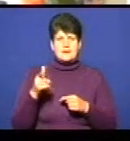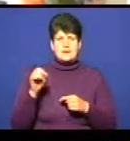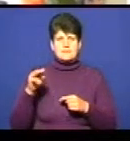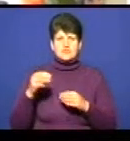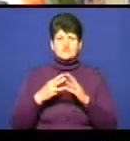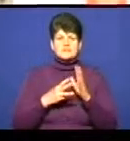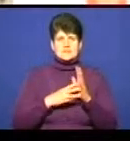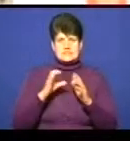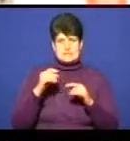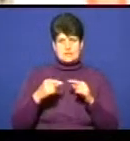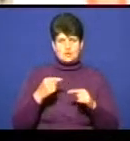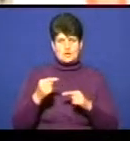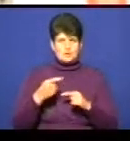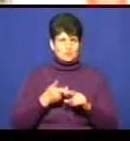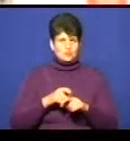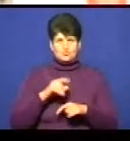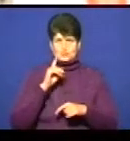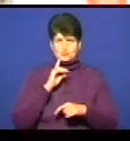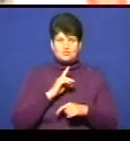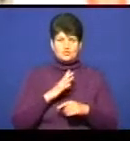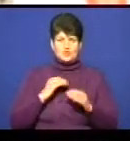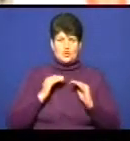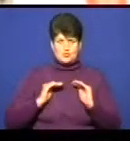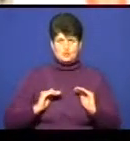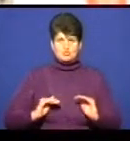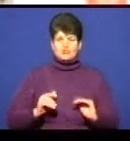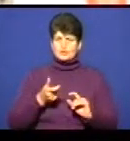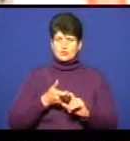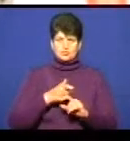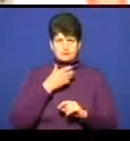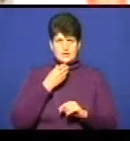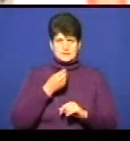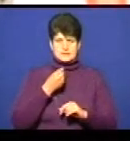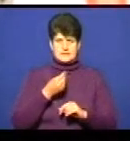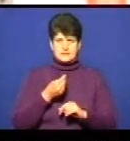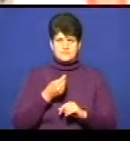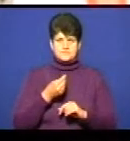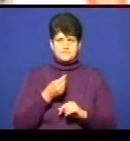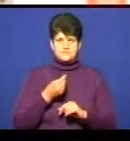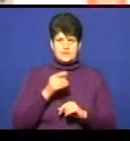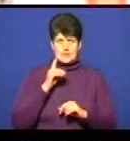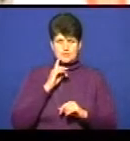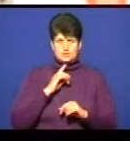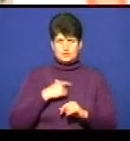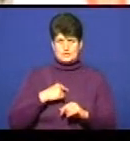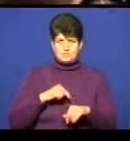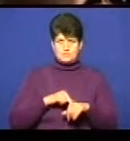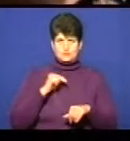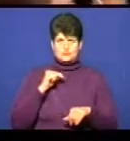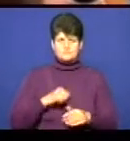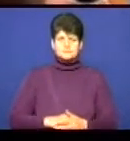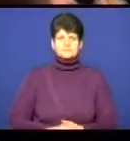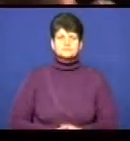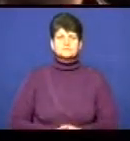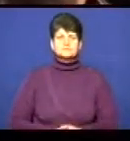-го століття. Дуже зручно, сукня дуже красива і зручно себе в ній почуваю».